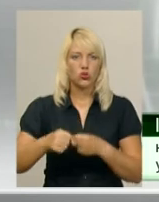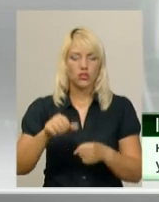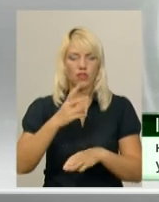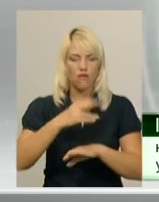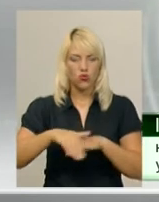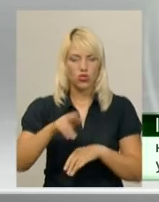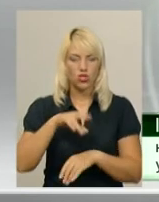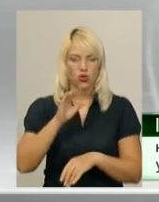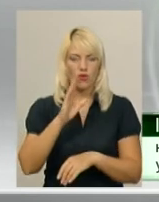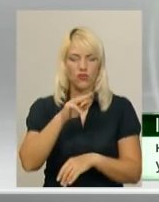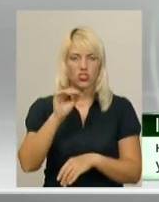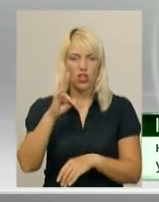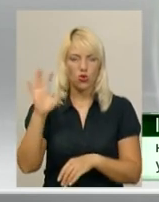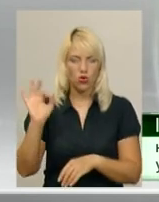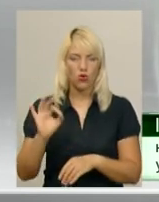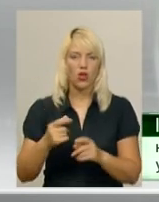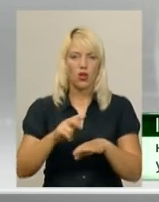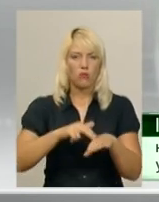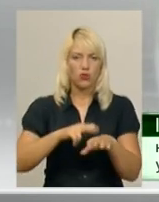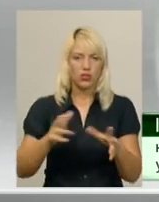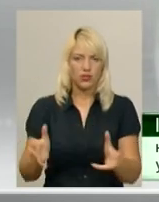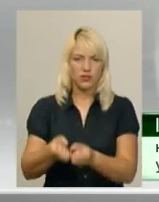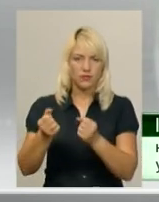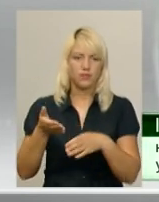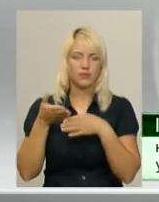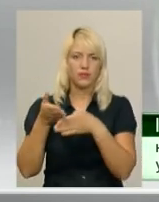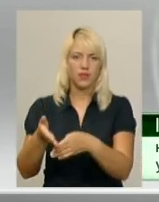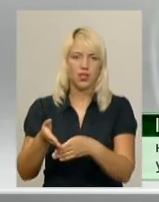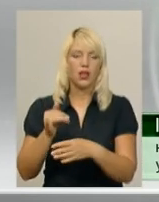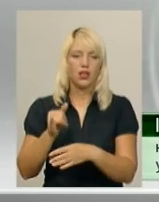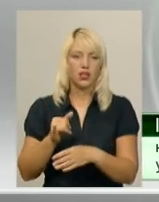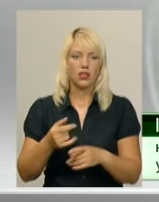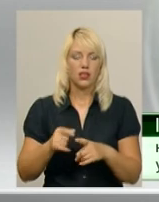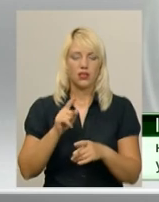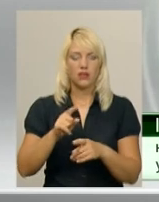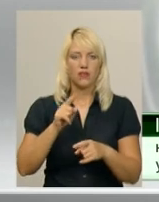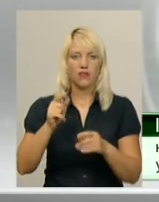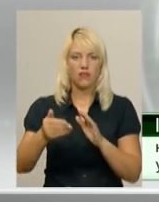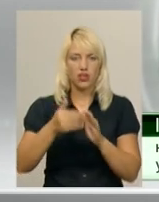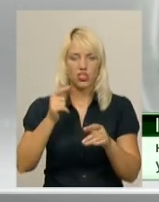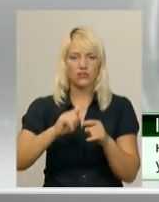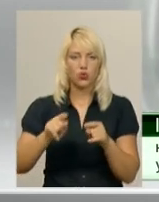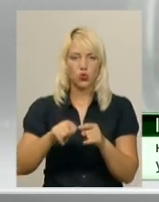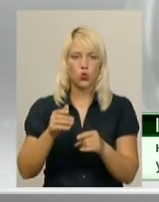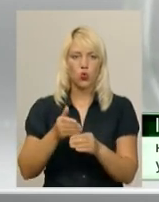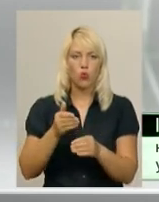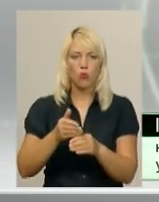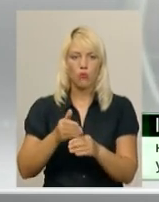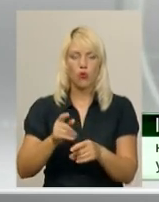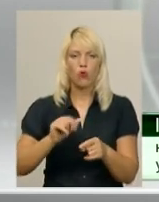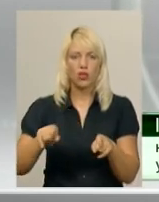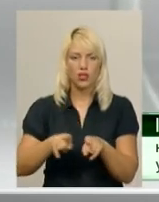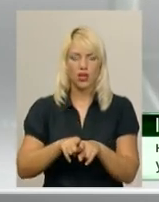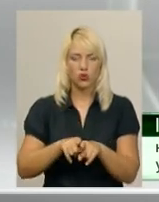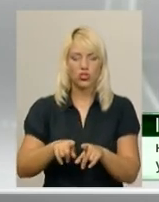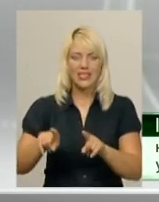оформляли адміністративне правопорушення, то вмітивши Потерпілого, вони викликали швидку медичну допомогу, а також відтримали